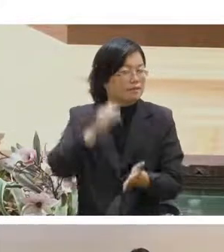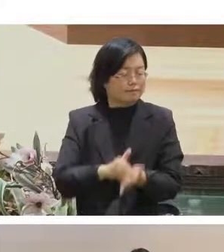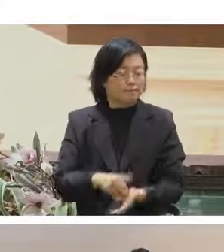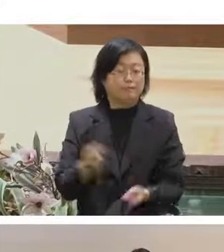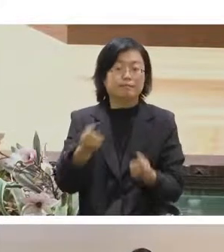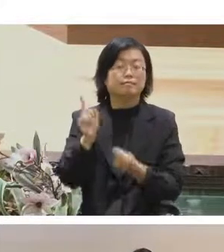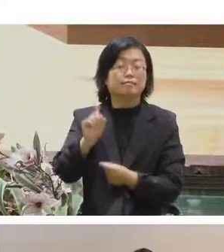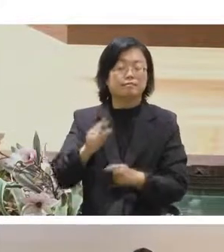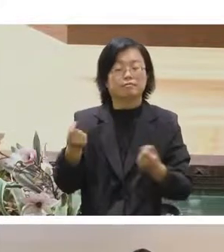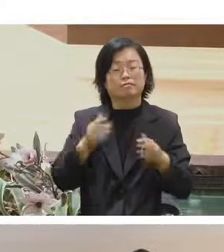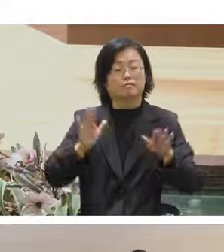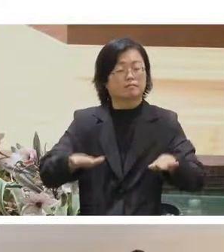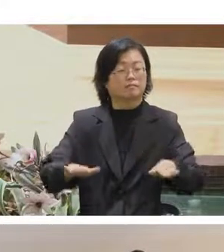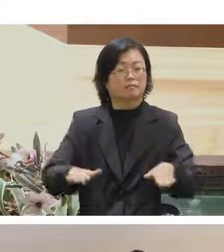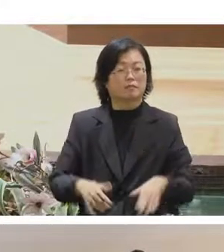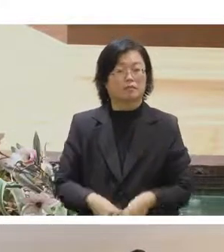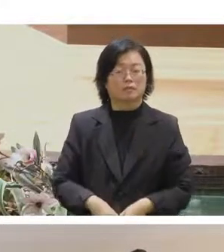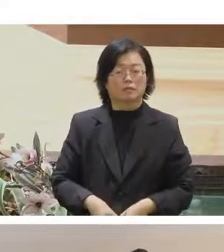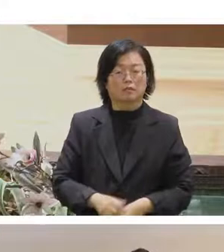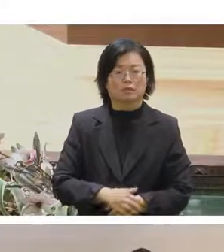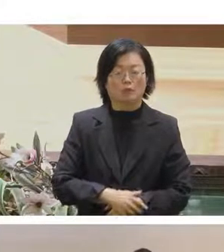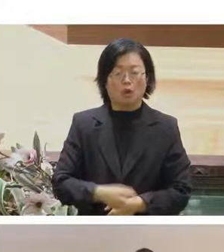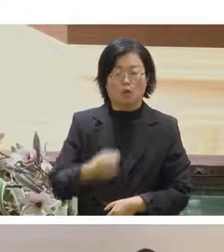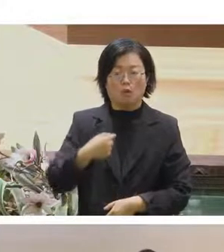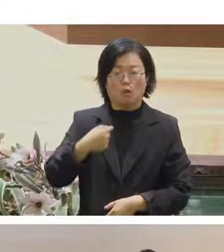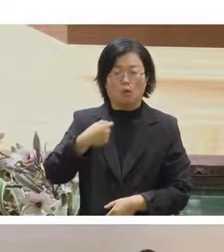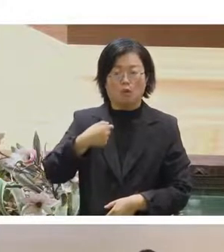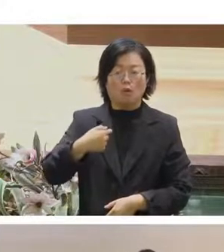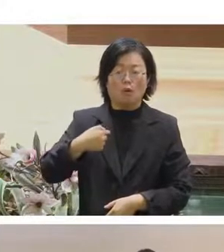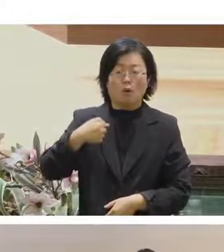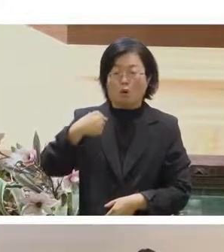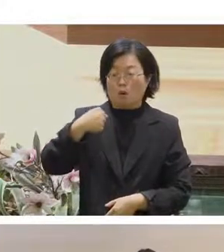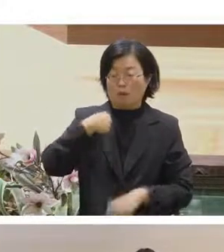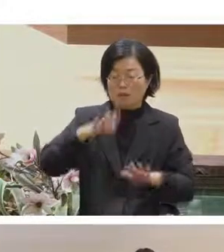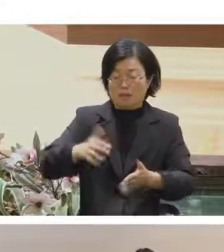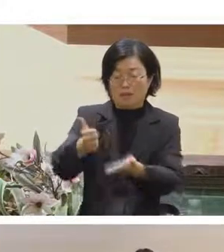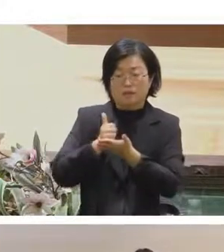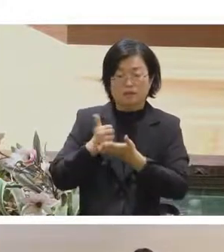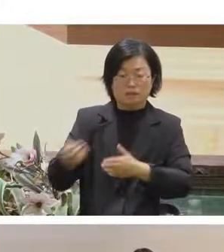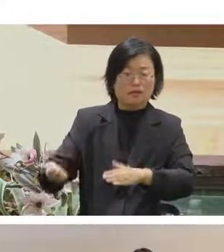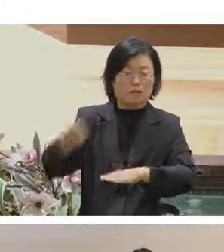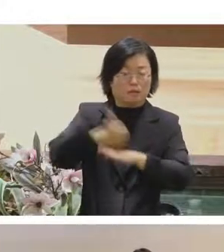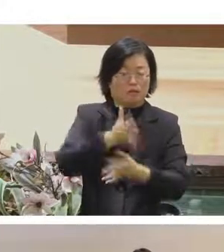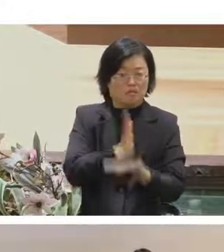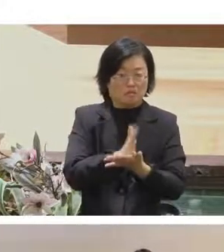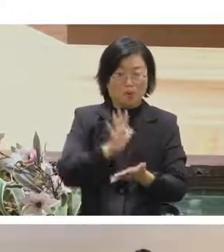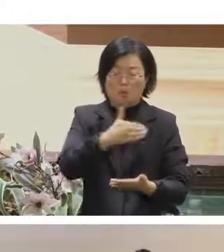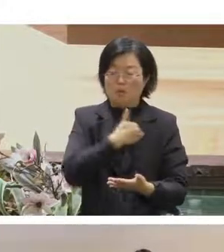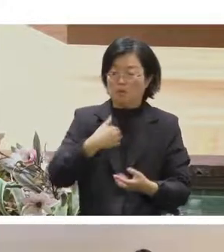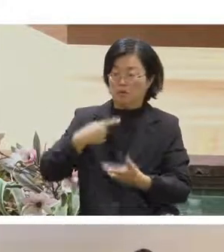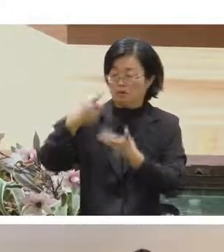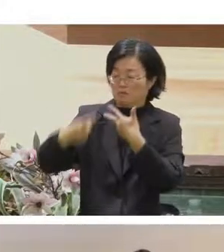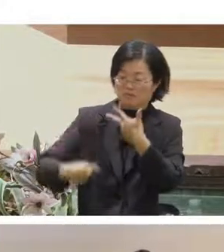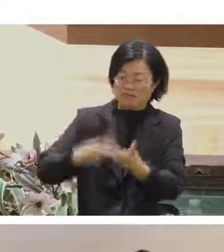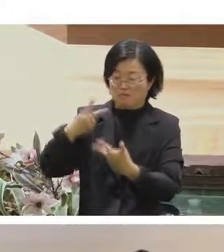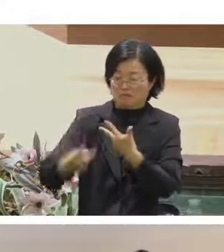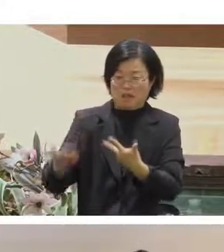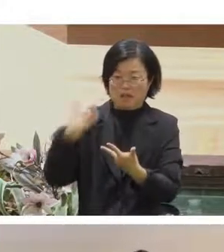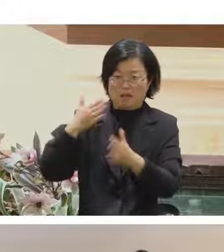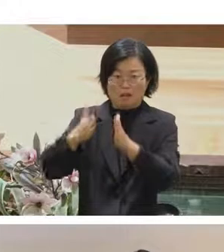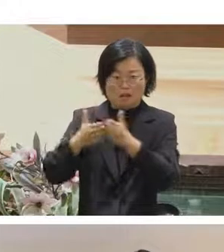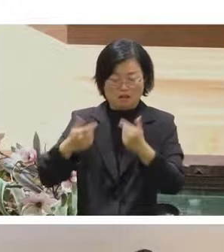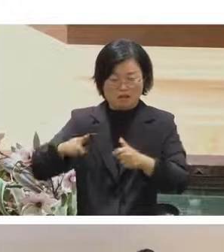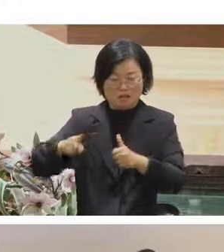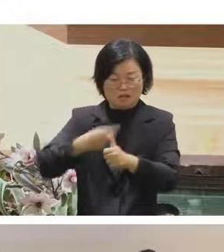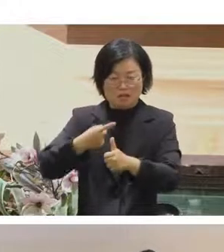比如說像今天我們剛剛要遠端的講者我們可能一兩個禮拜前就要開始跟他們先做硬體的測試確認大家連線